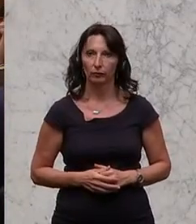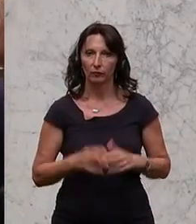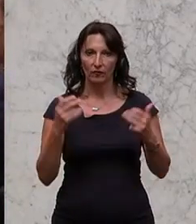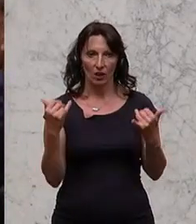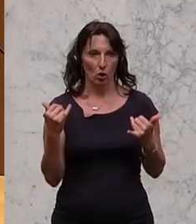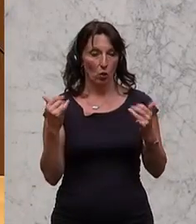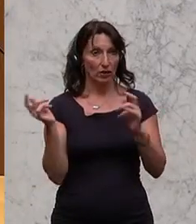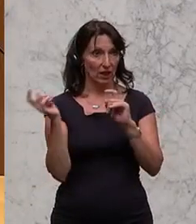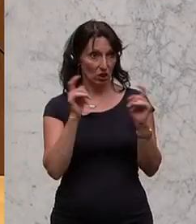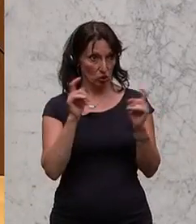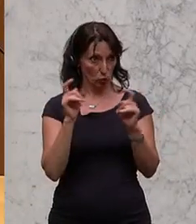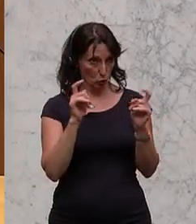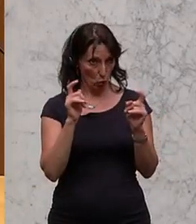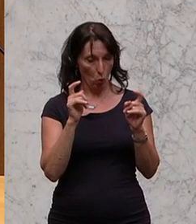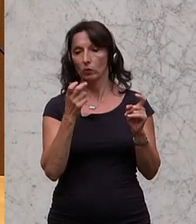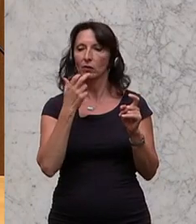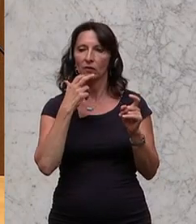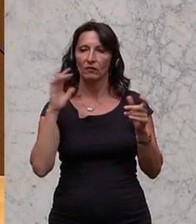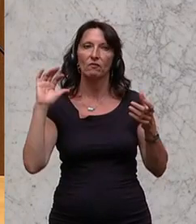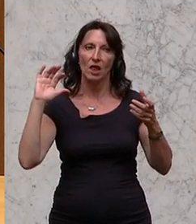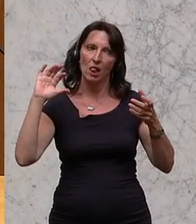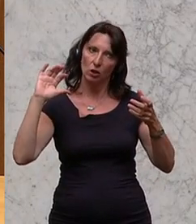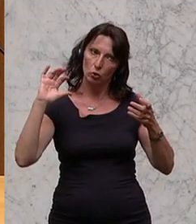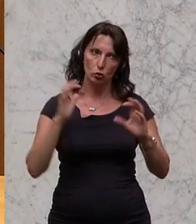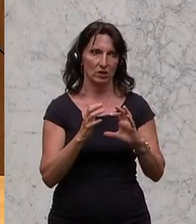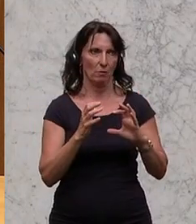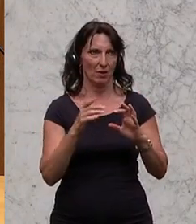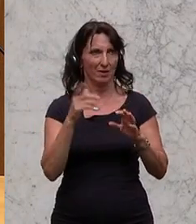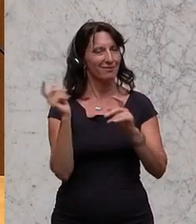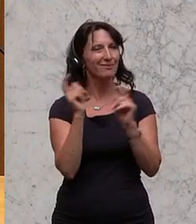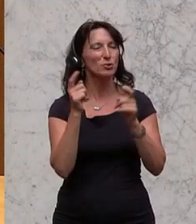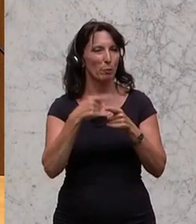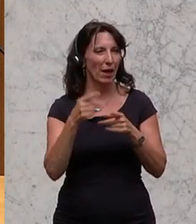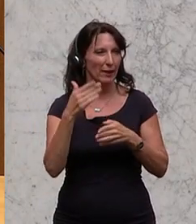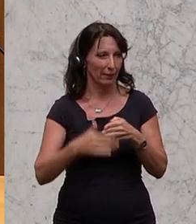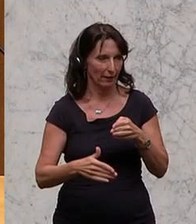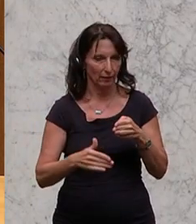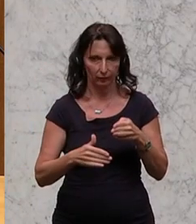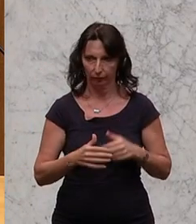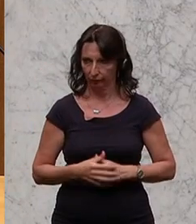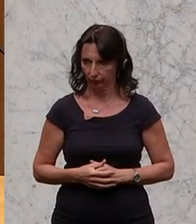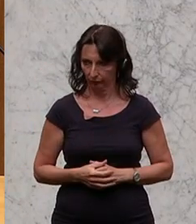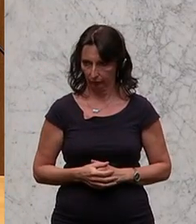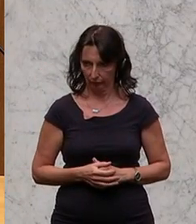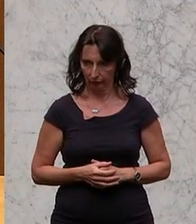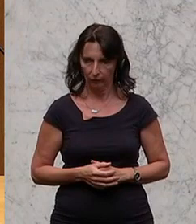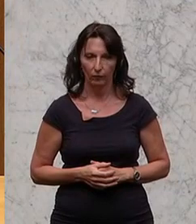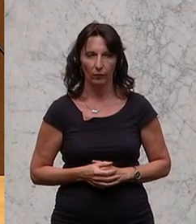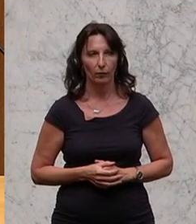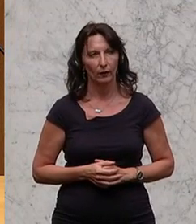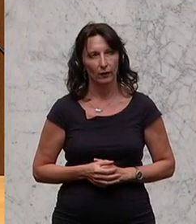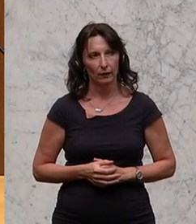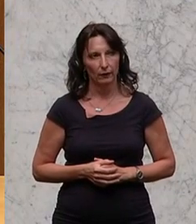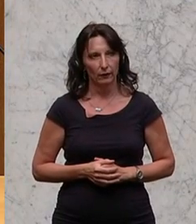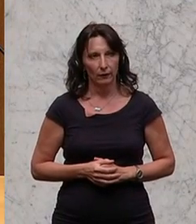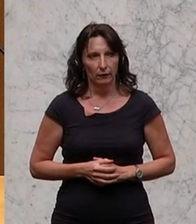Debatte, die sich dem Ende zuneigt. Nun denn, vorneweg noch einmal, warum ist